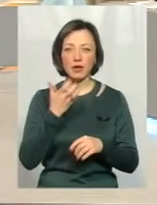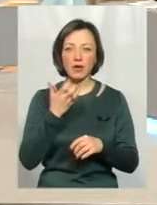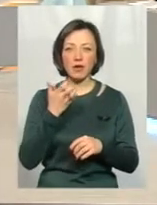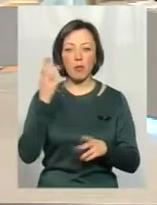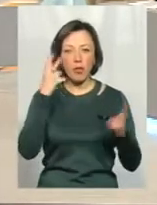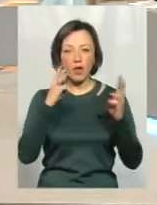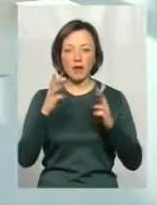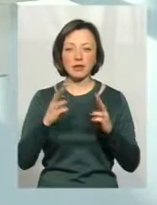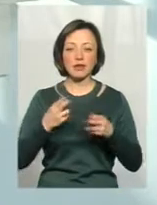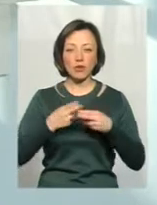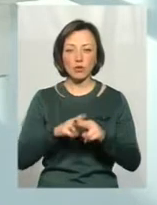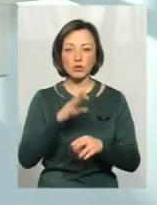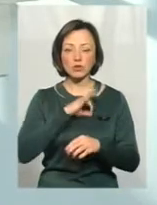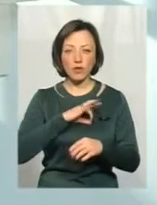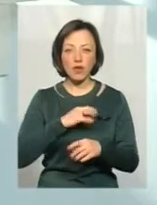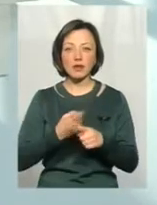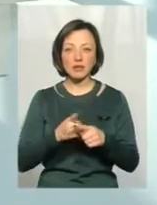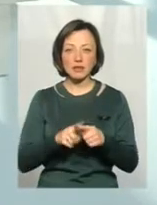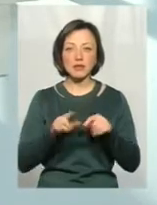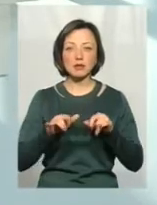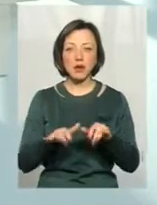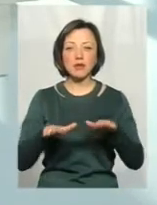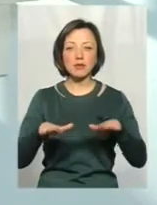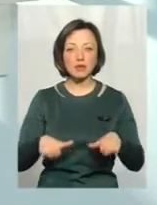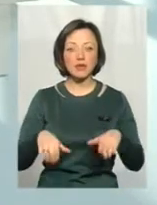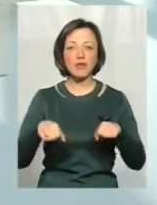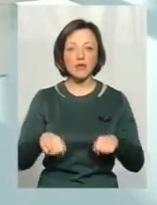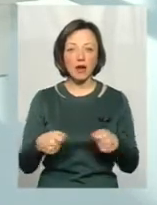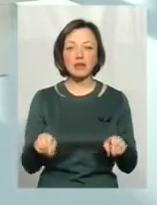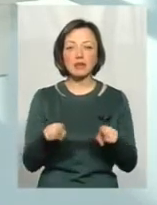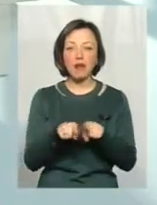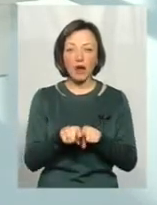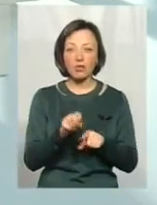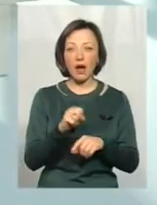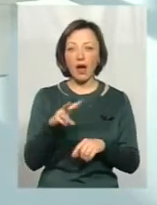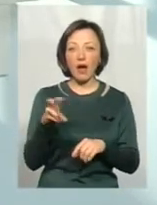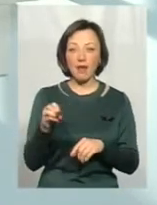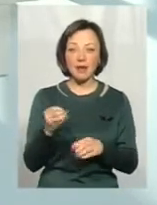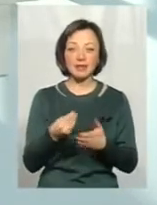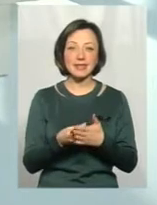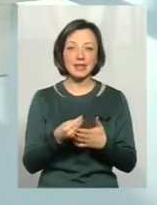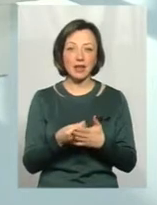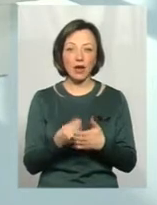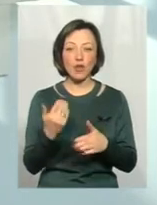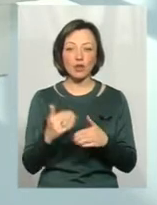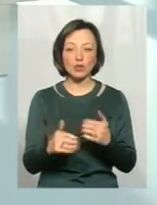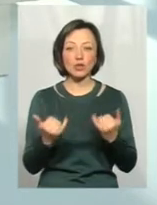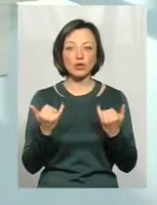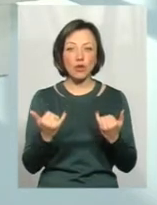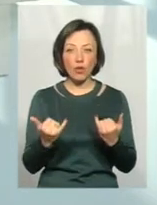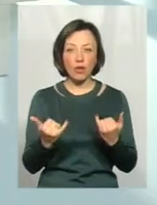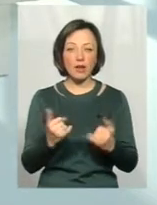модерні технології, застосування їх, безперечно, це справа і місцевої влади також. Але ціна вже сьогодні